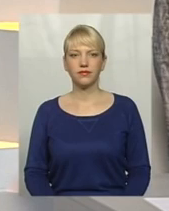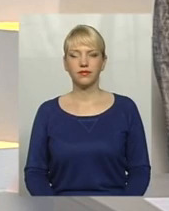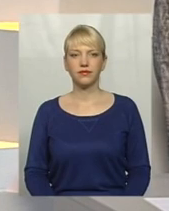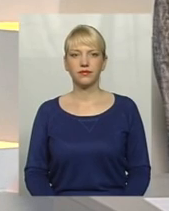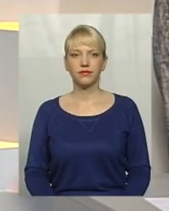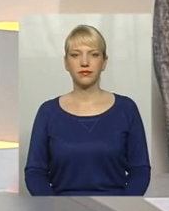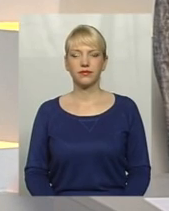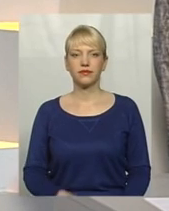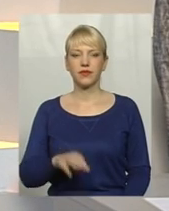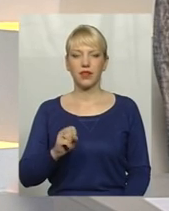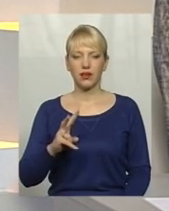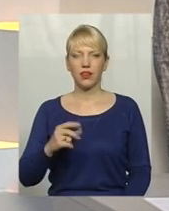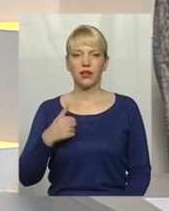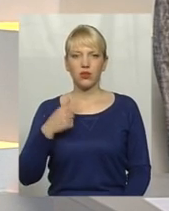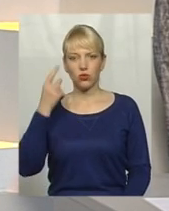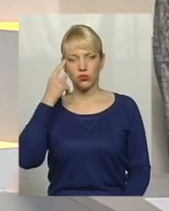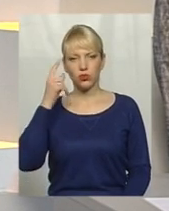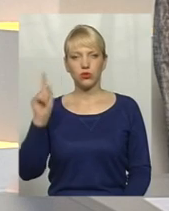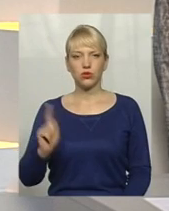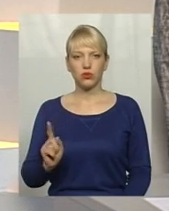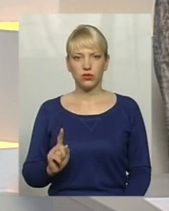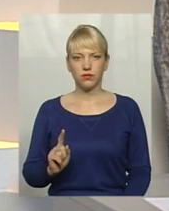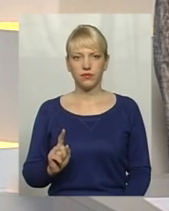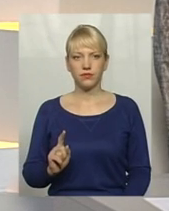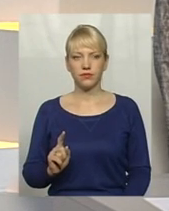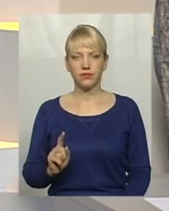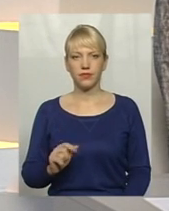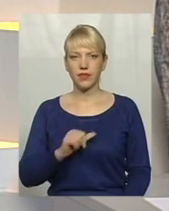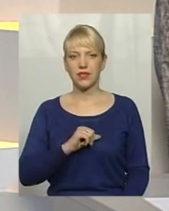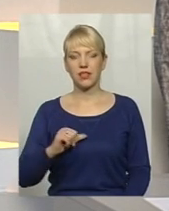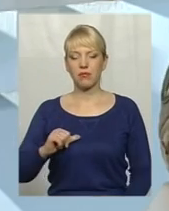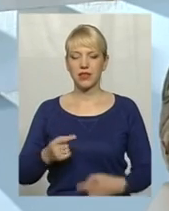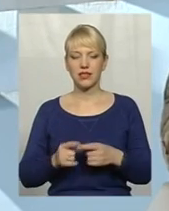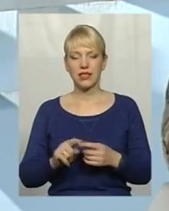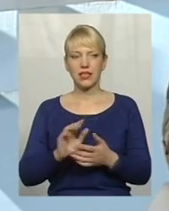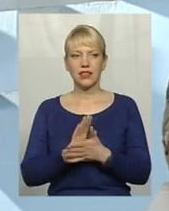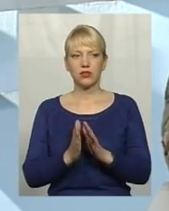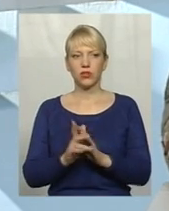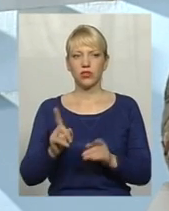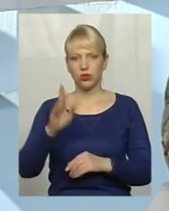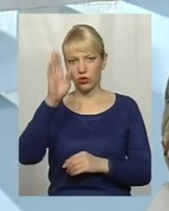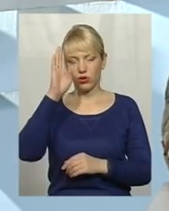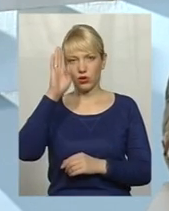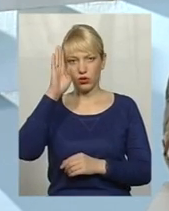Так, я думаю, що сама ця ситуація, що хлопці